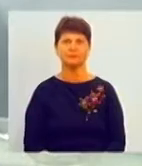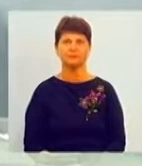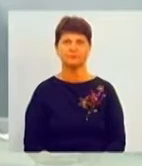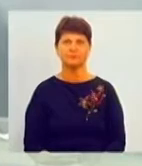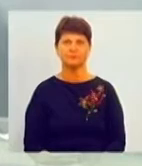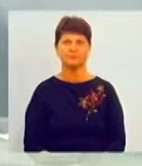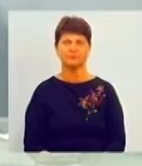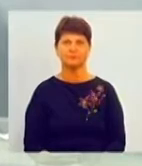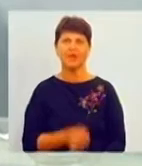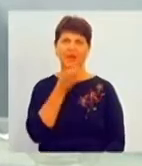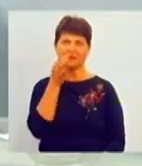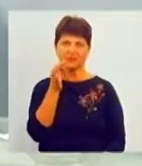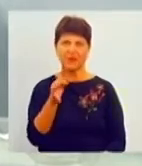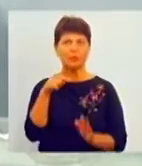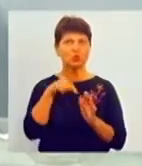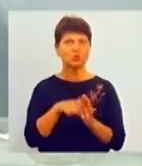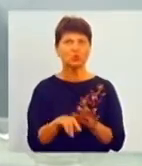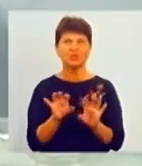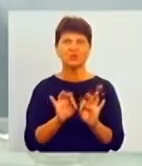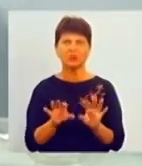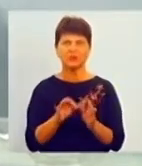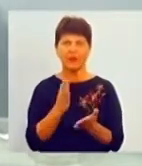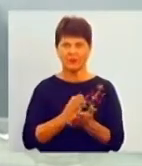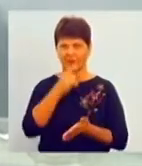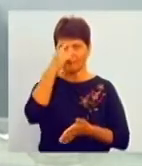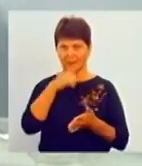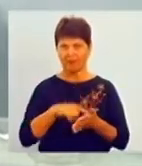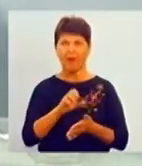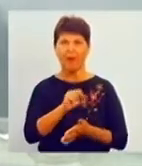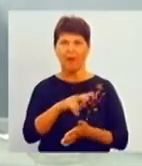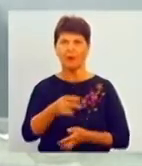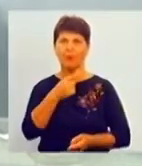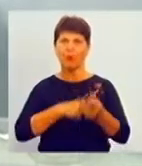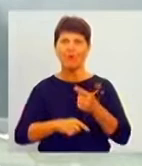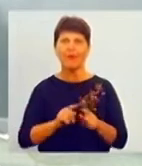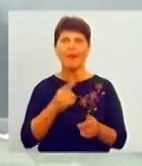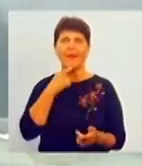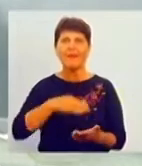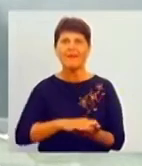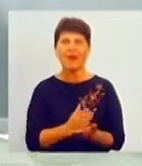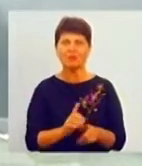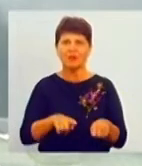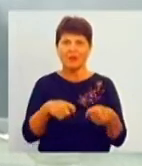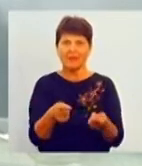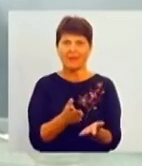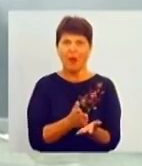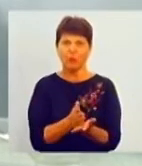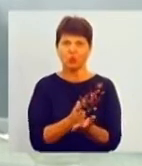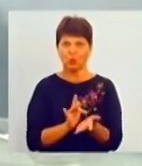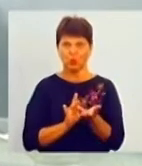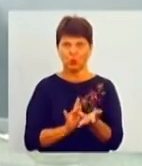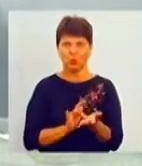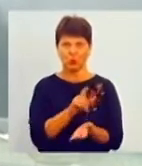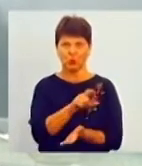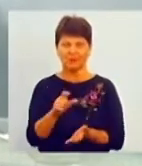Ну, і, скажімо, сюди чогось коментаря не діє, але повернемось до якості надання послуг туристам, просто українцям,